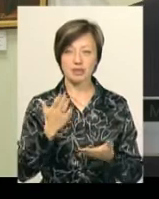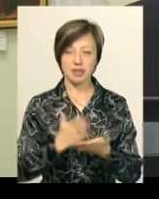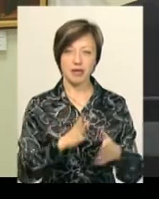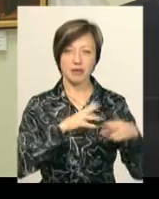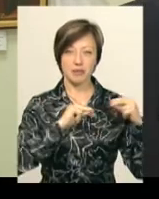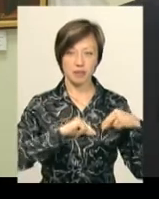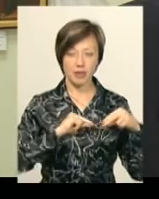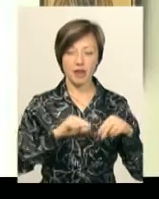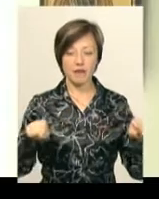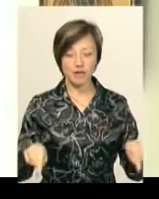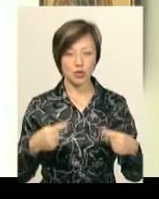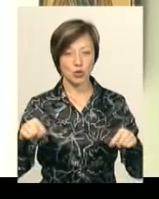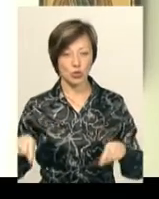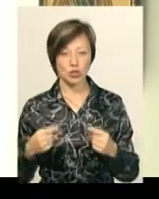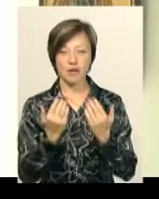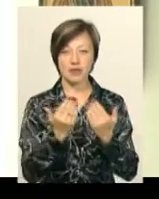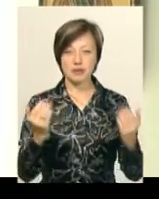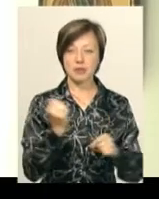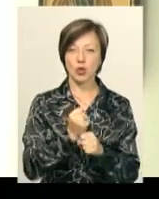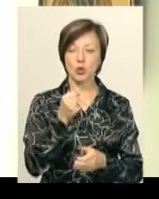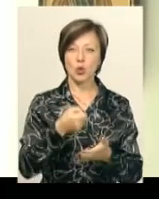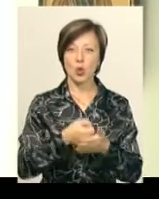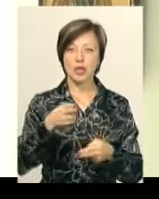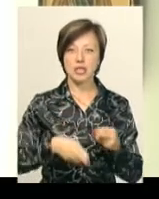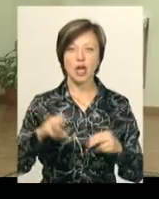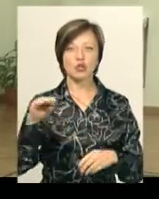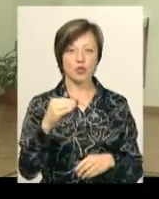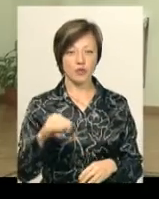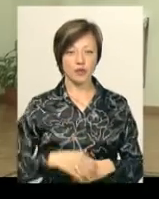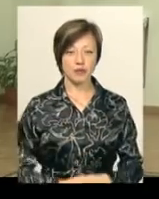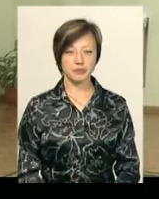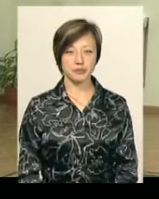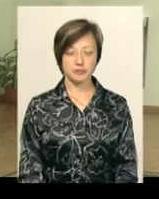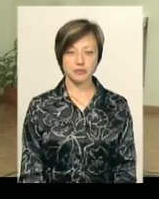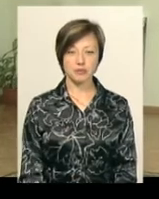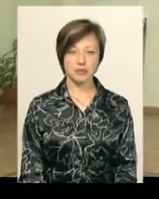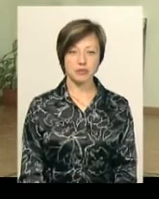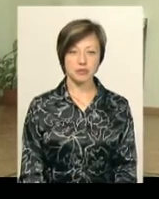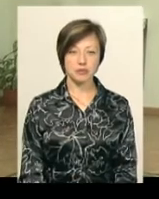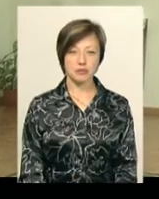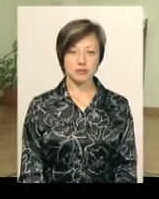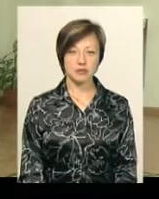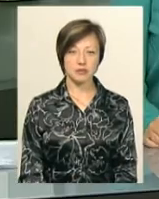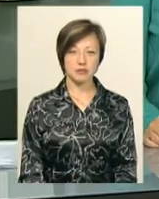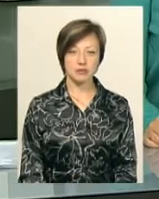відроджує. Виставка діятиме до кінця жовтня. Світлана Поробок, Іван Мовчан, Новини, Поділяцентр.